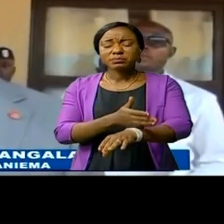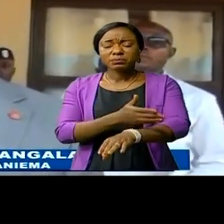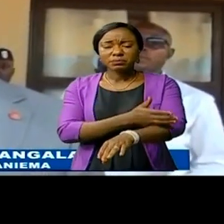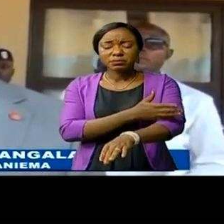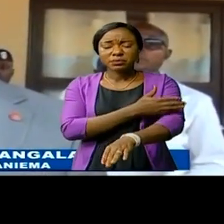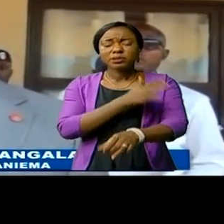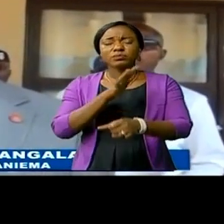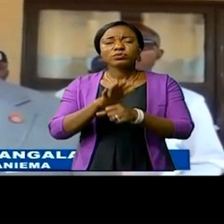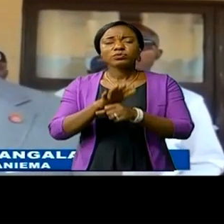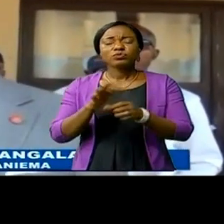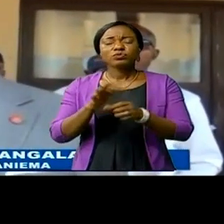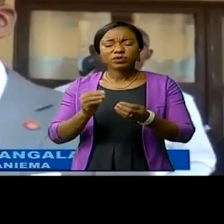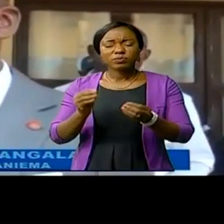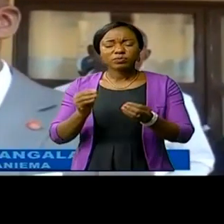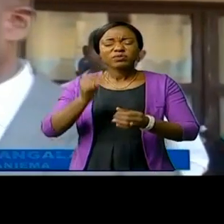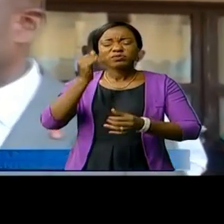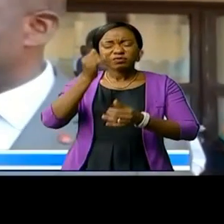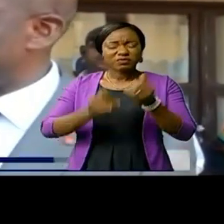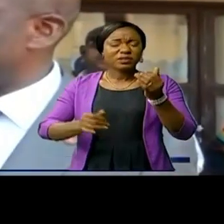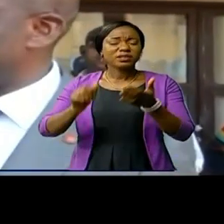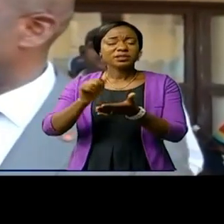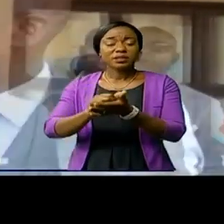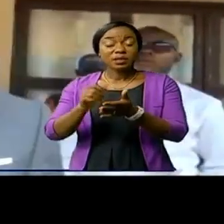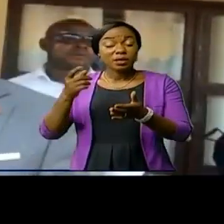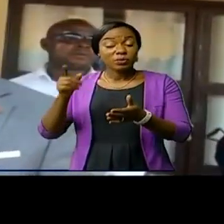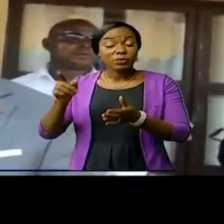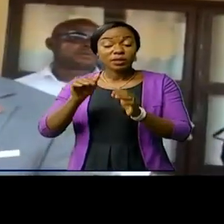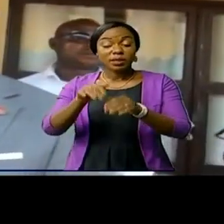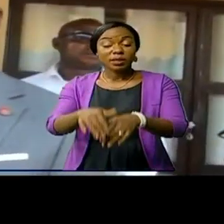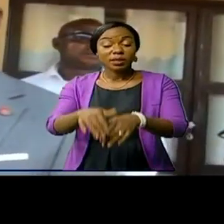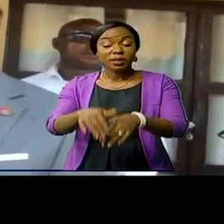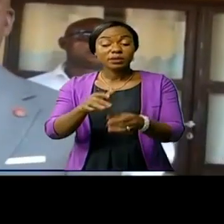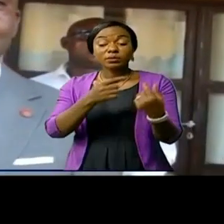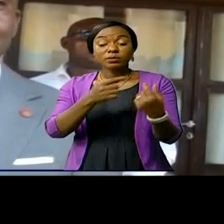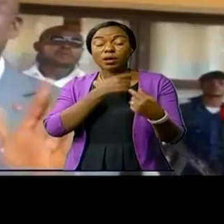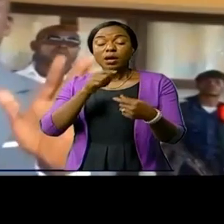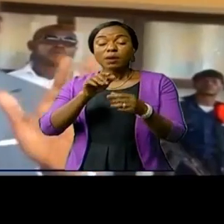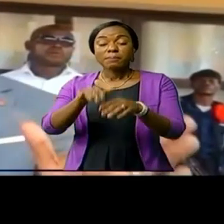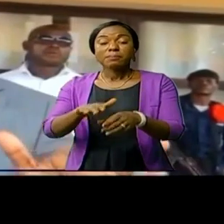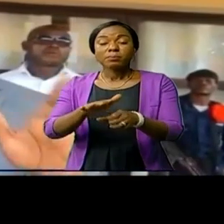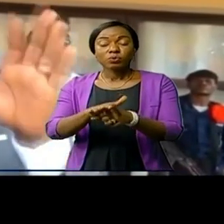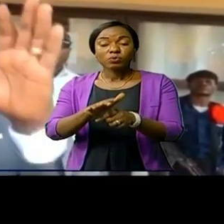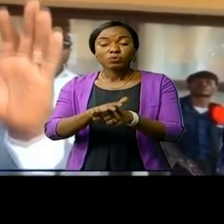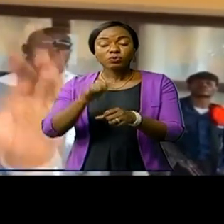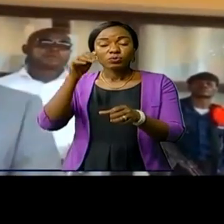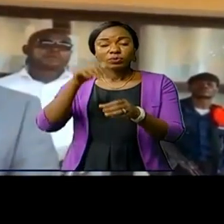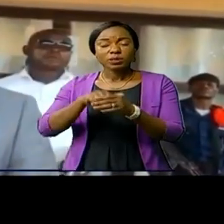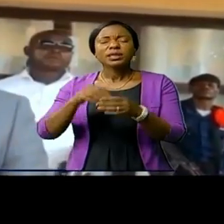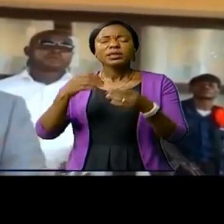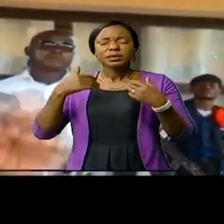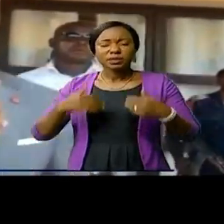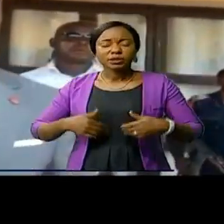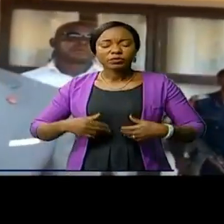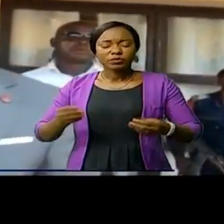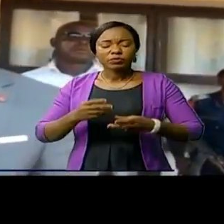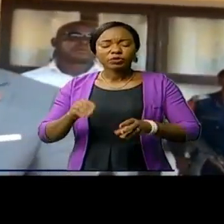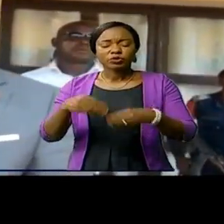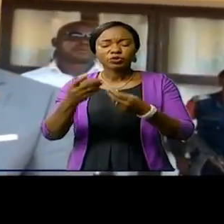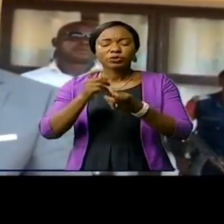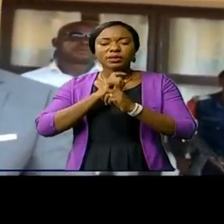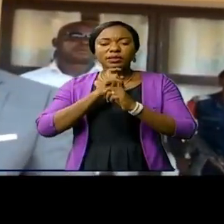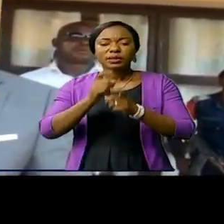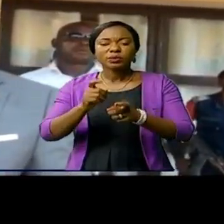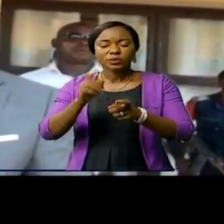fait que je m'engage beaucoup dans les secteurs de la santé, raison pour laquelle j'ai remis ces dons aux différentes